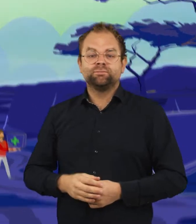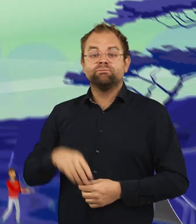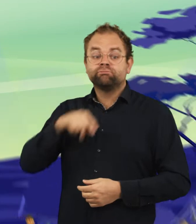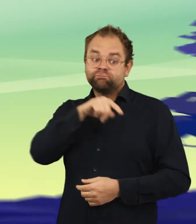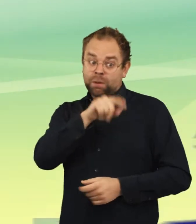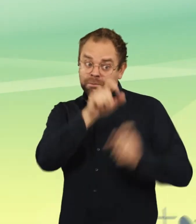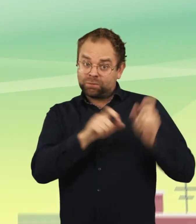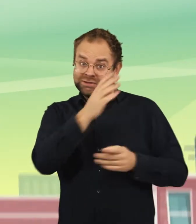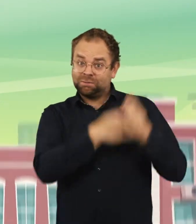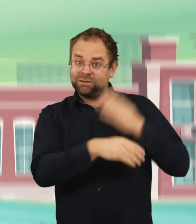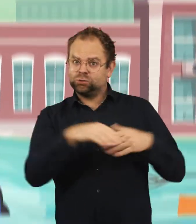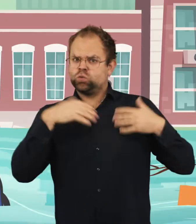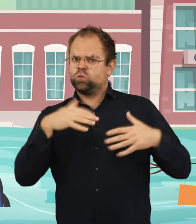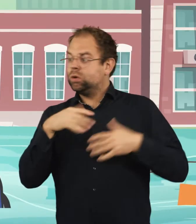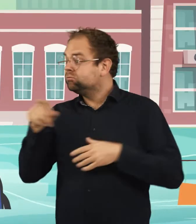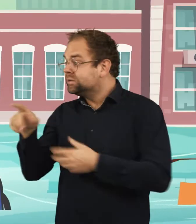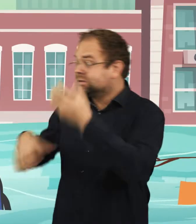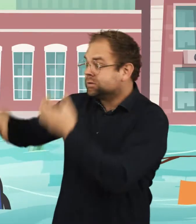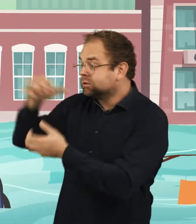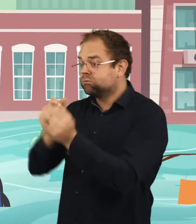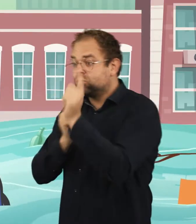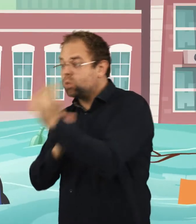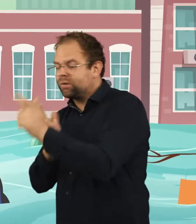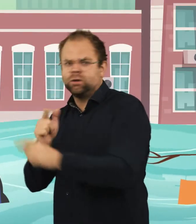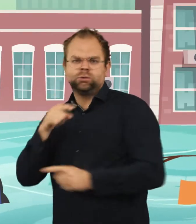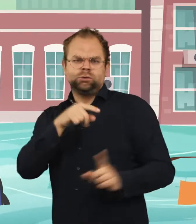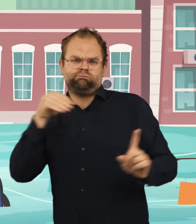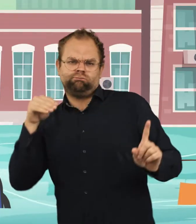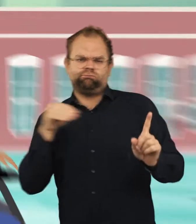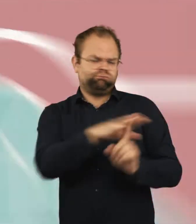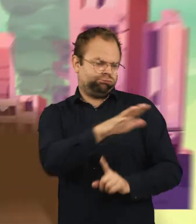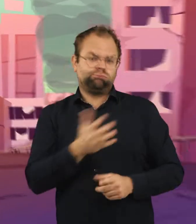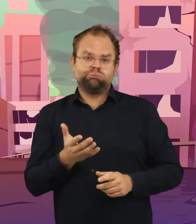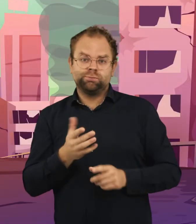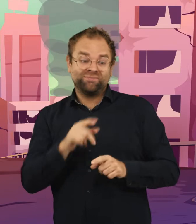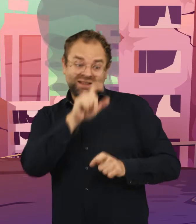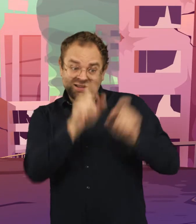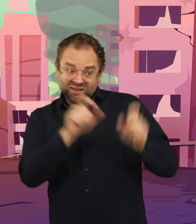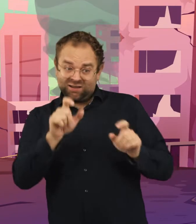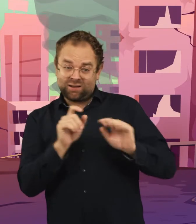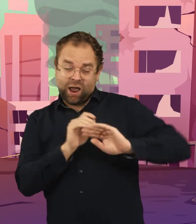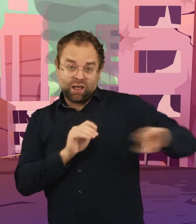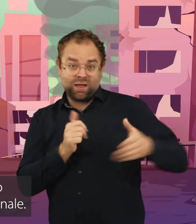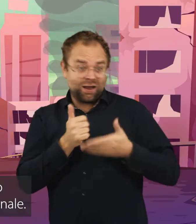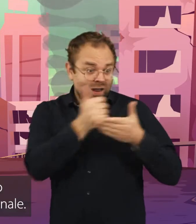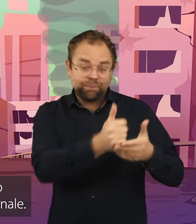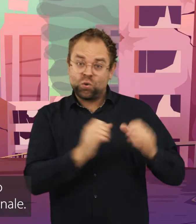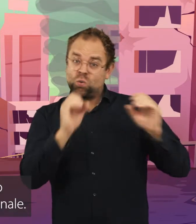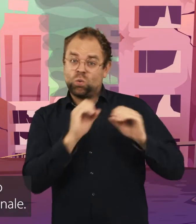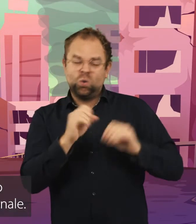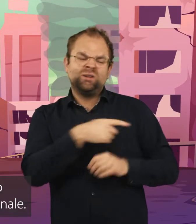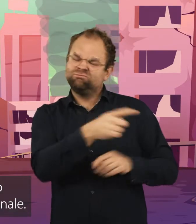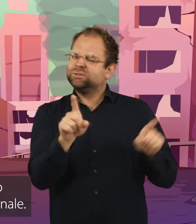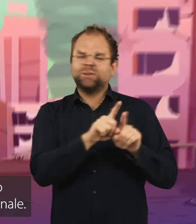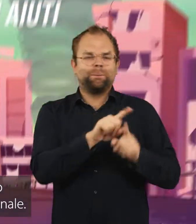Sono sempre tra le più colpite da disastri e conflitti, le più escluse dagli aiuti, e troppo